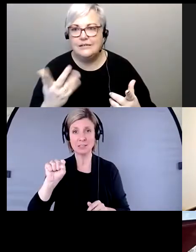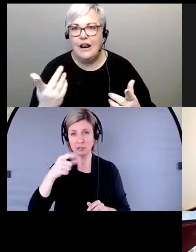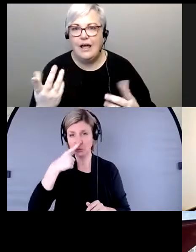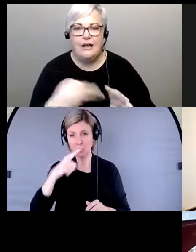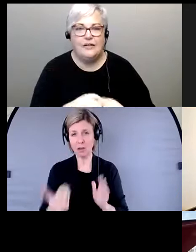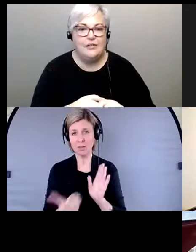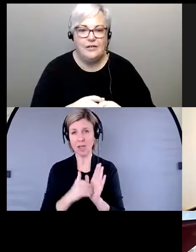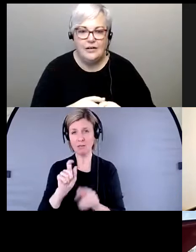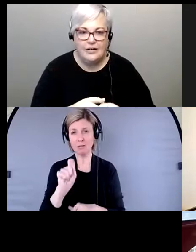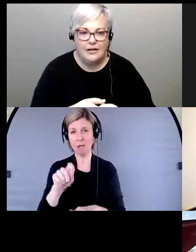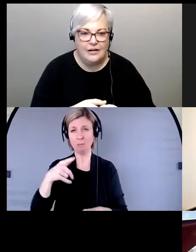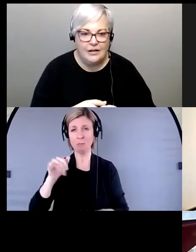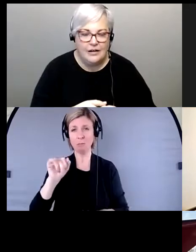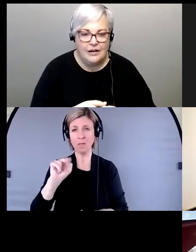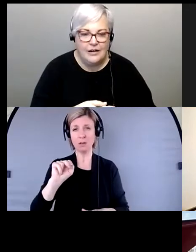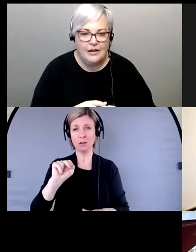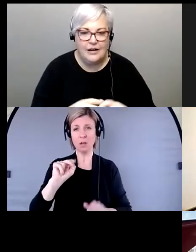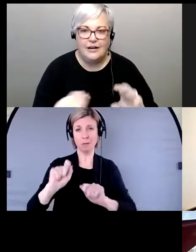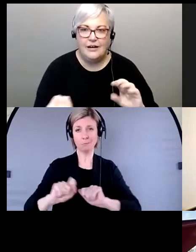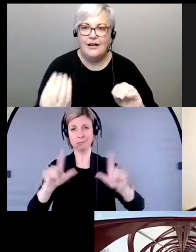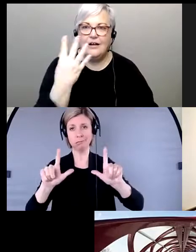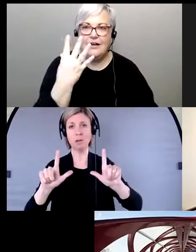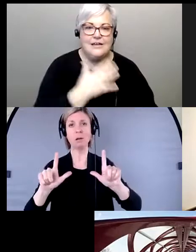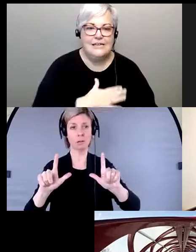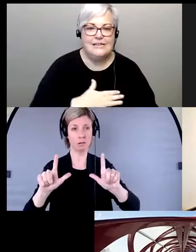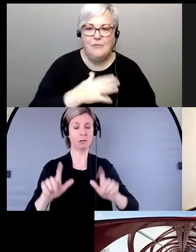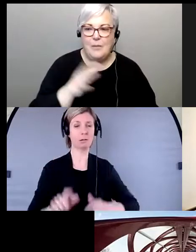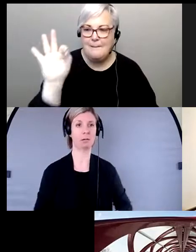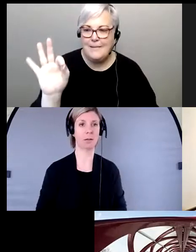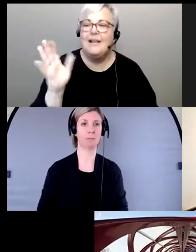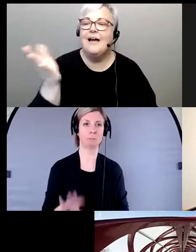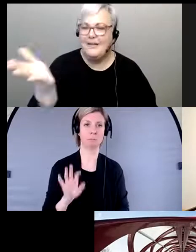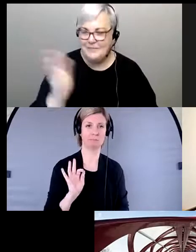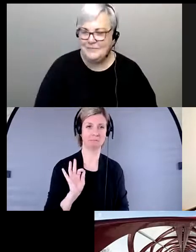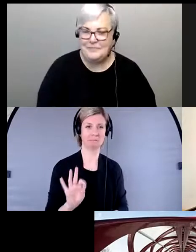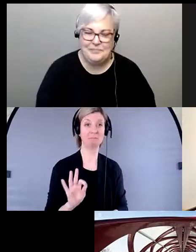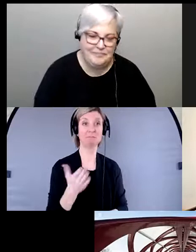Parfait, est-ce qu'on pourrait mettre Yaz en lumière pour continuer notre conversation?